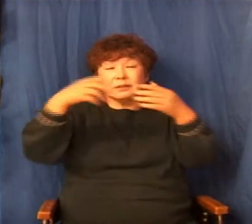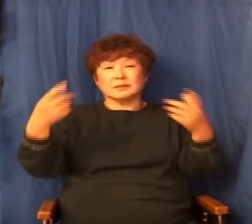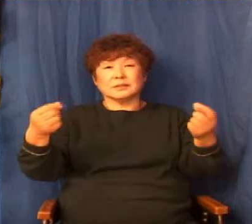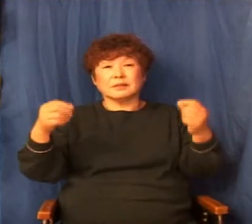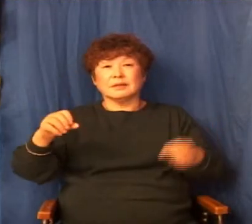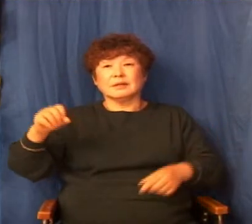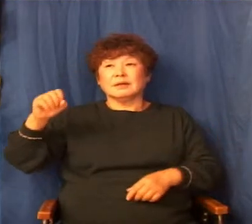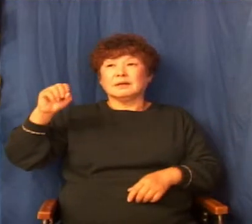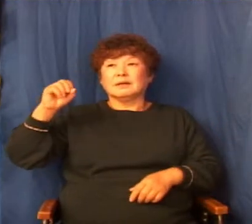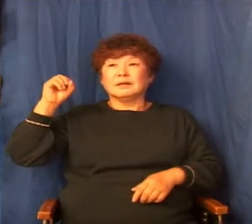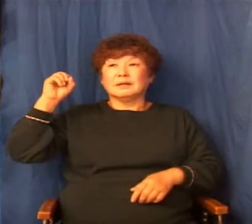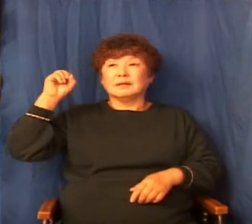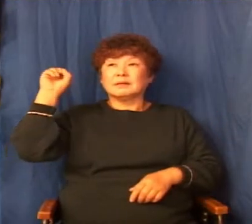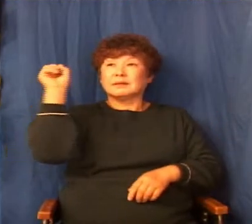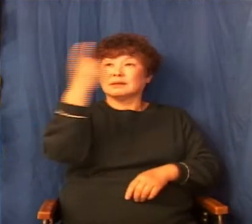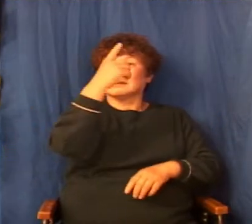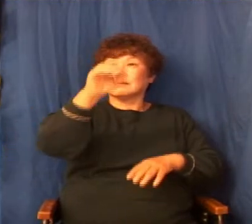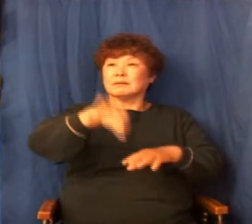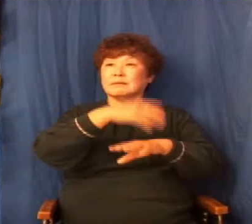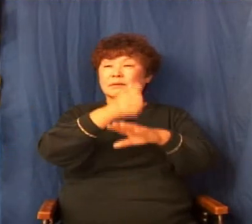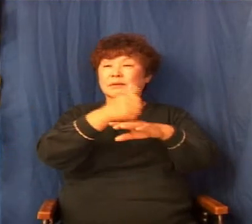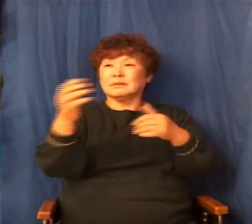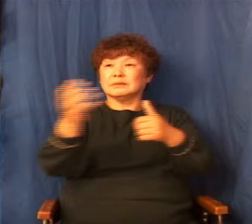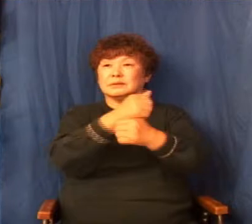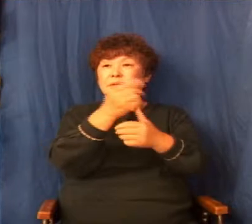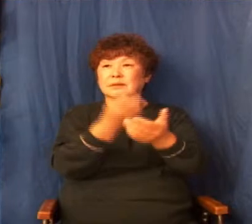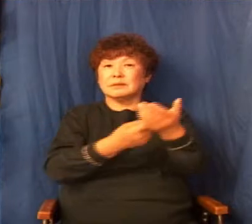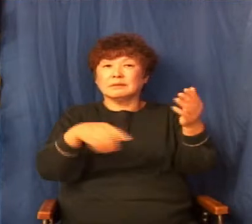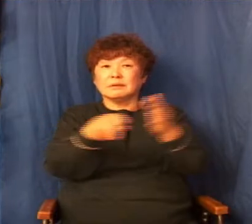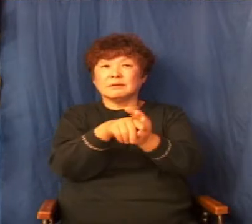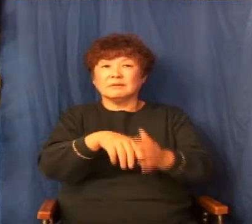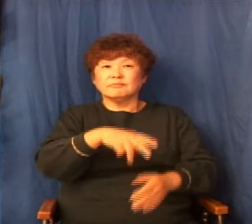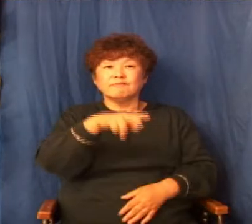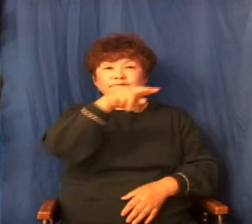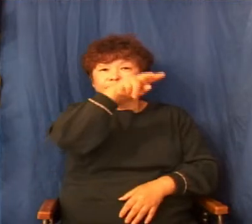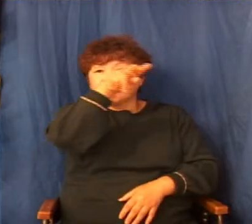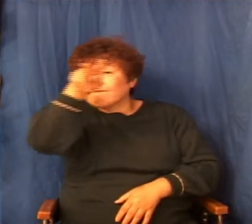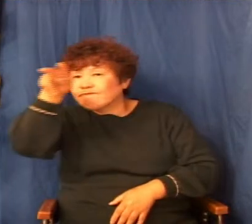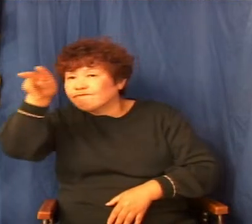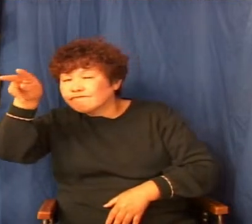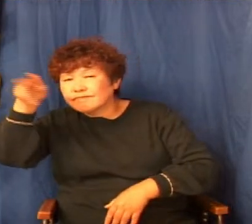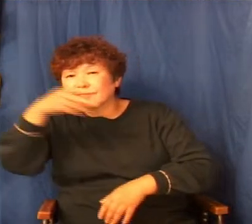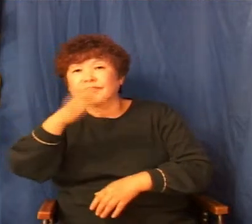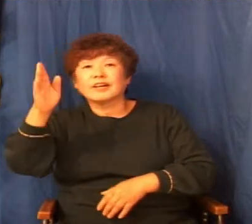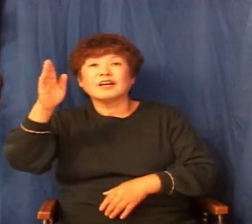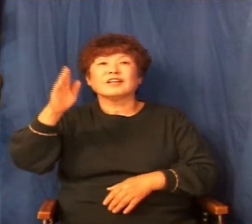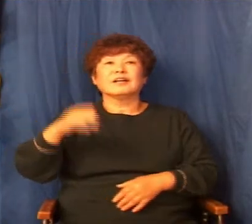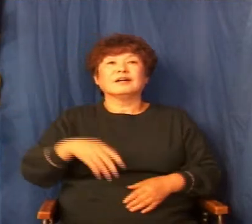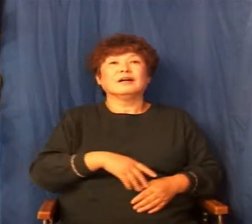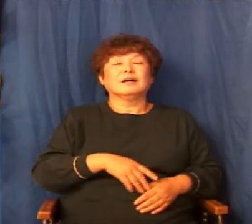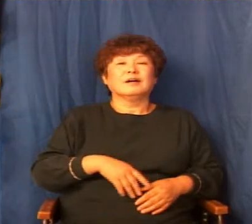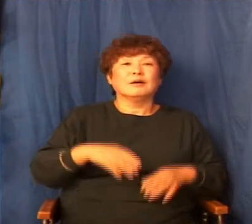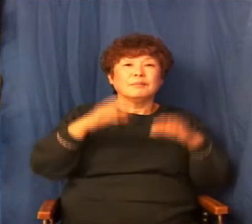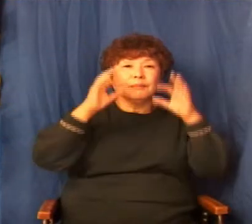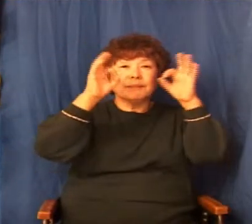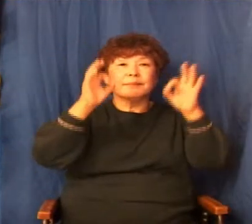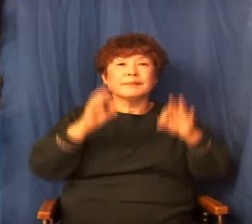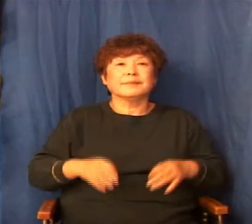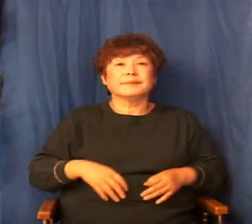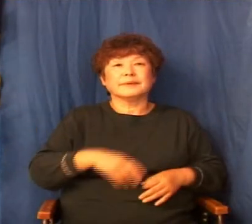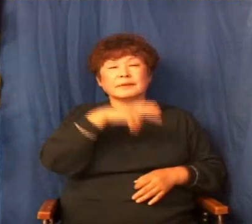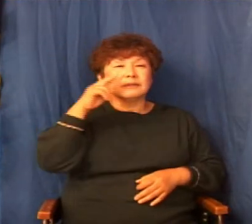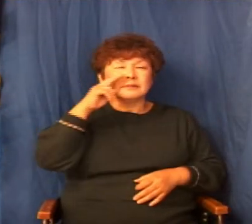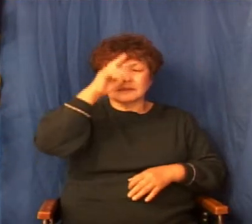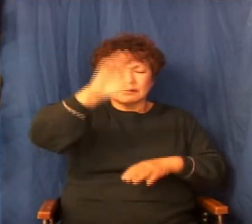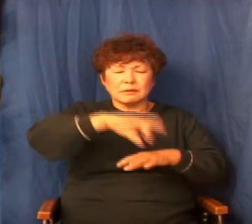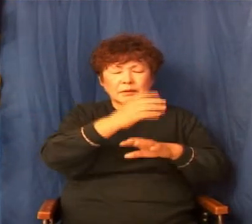다윗을 잡으려고 쫓아 나와서 정탐을 계속해 나가다가 지금 잠들어 있는 거예요. 피곤해서 잠들어